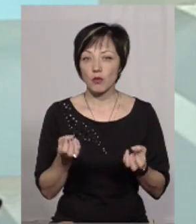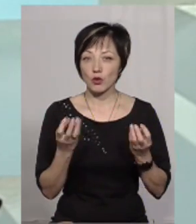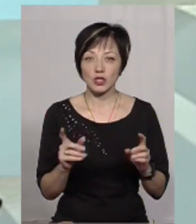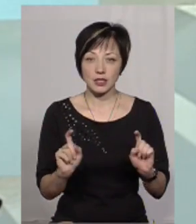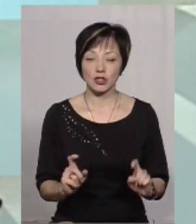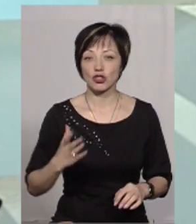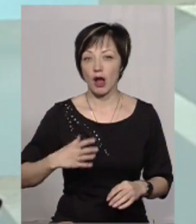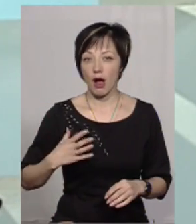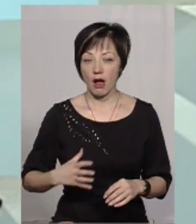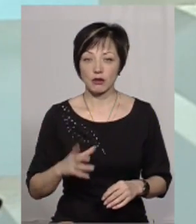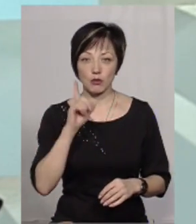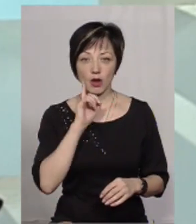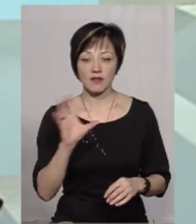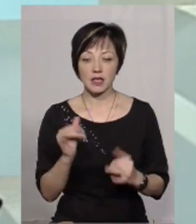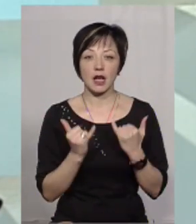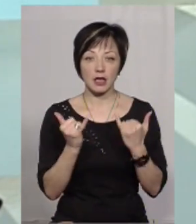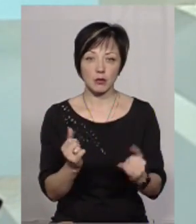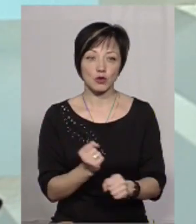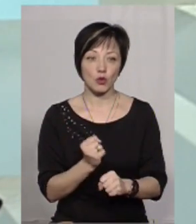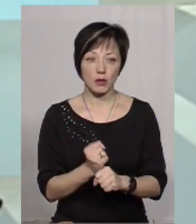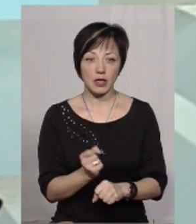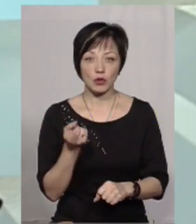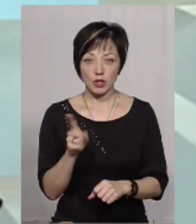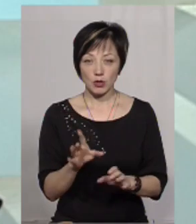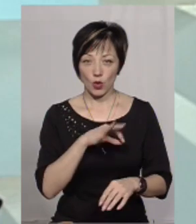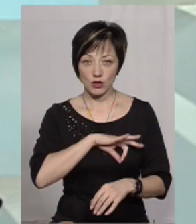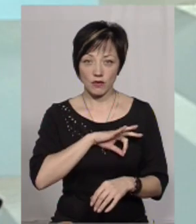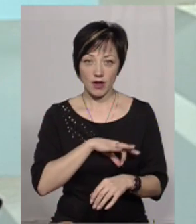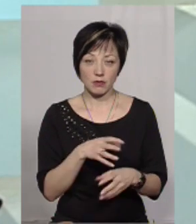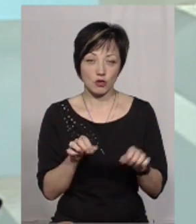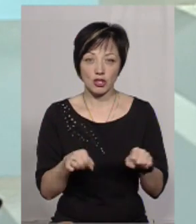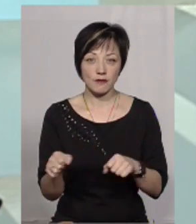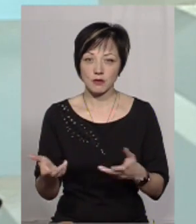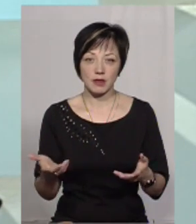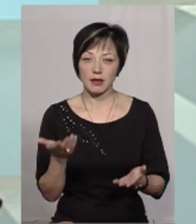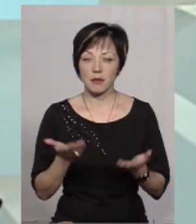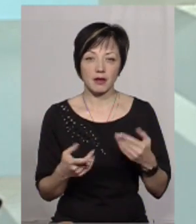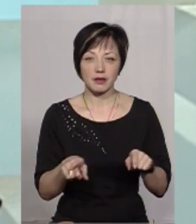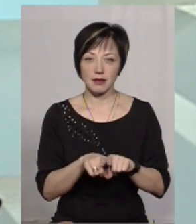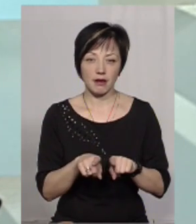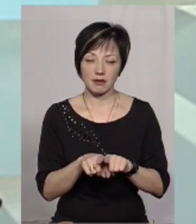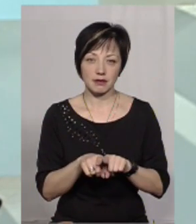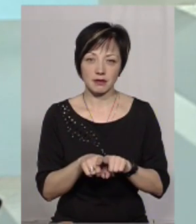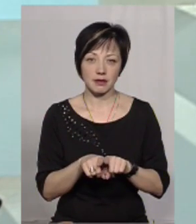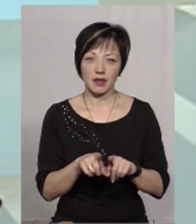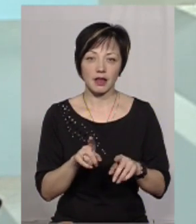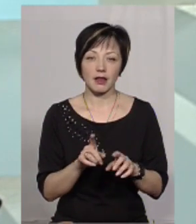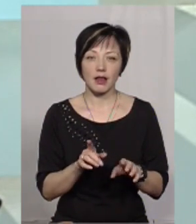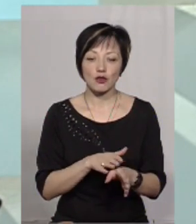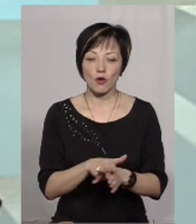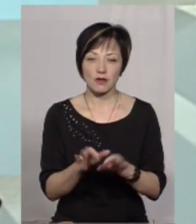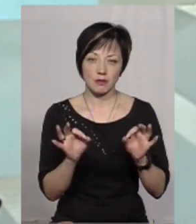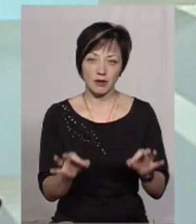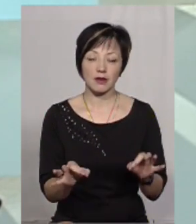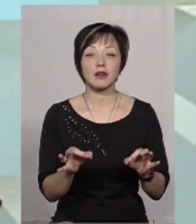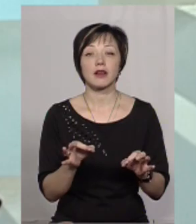ти просто сидиш і чекаєш, поки там все для тебе буде зроблено і ти тоді будеш користуватися якимись можливостями, то, напевно, так воно не зовсім функціонує.